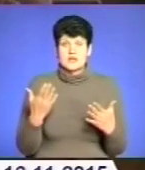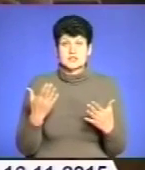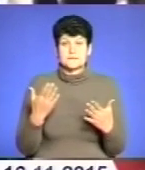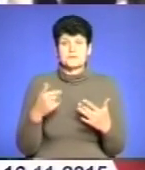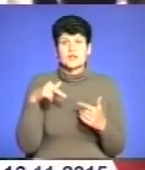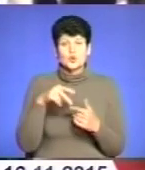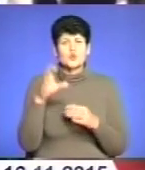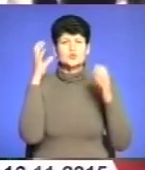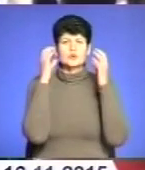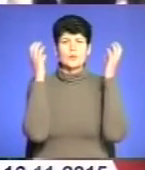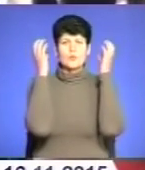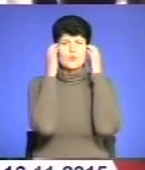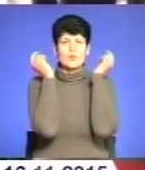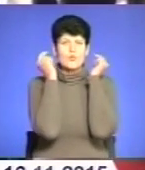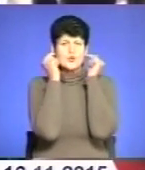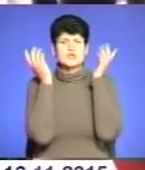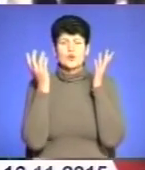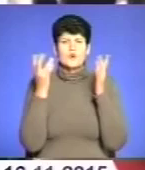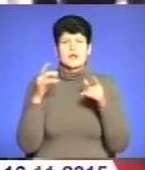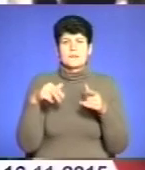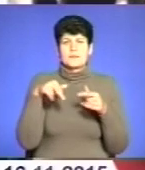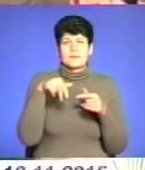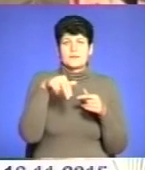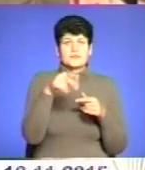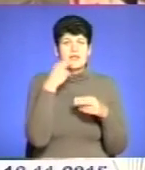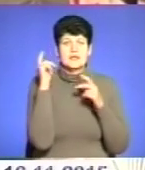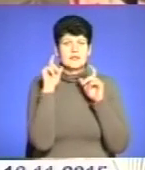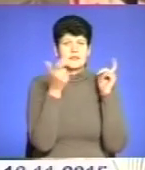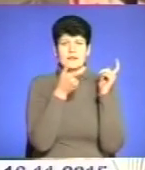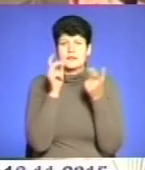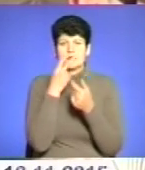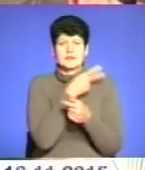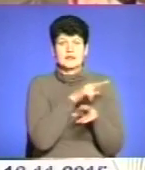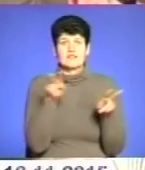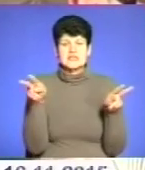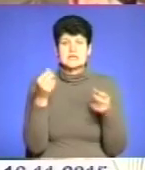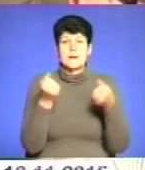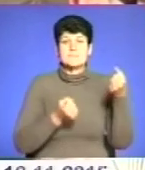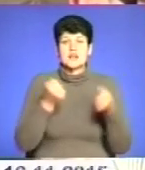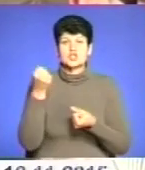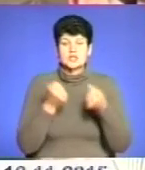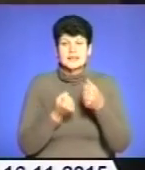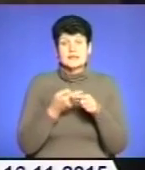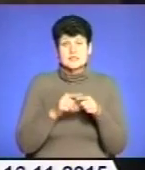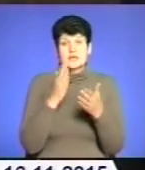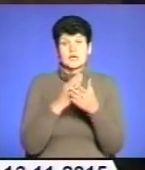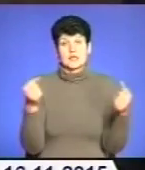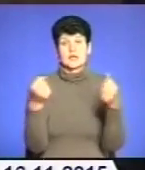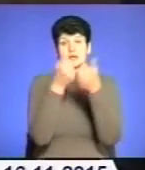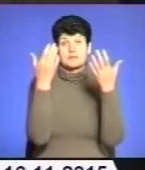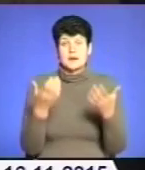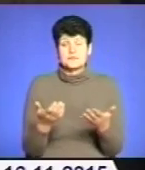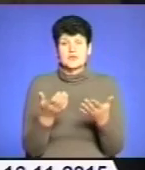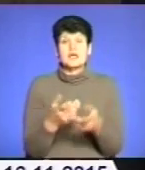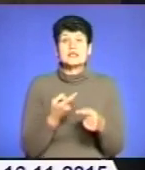йдуть, слухають музику, переходять через пішоходні переходи, не звертають увагу на машини, і через це стається ДТП. І саме